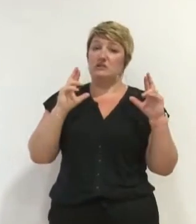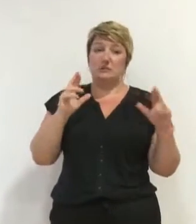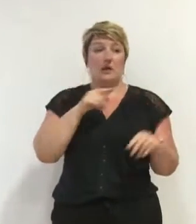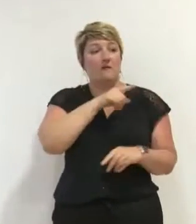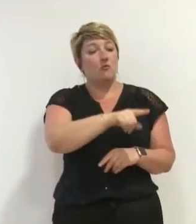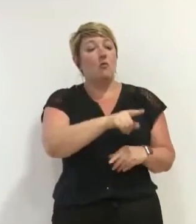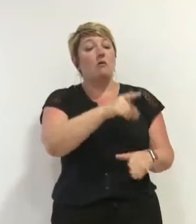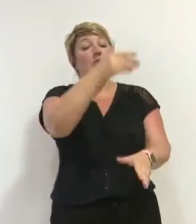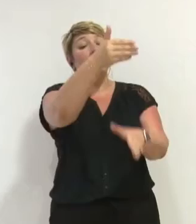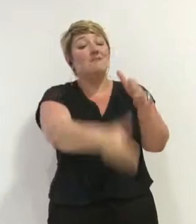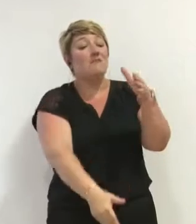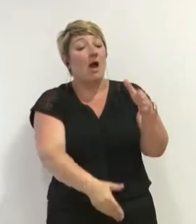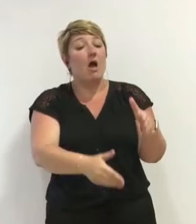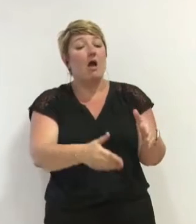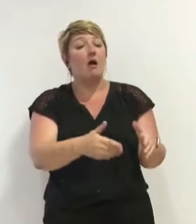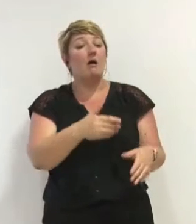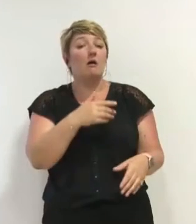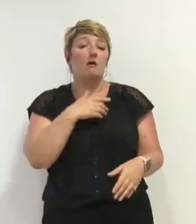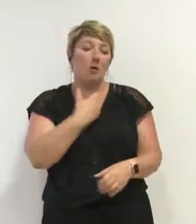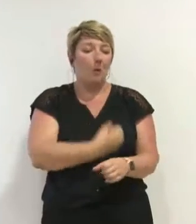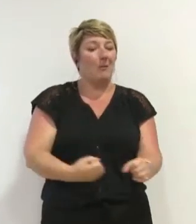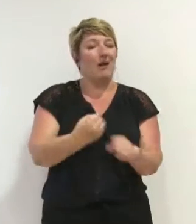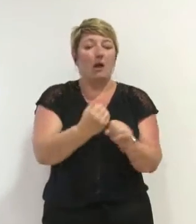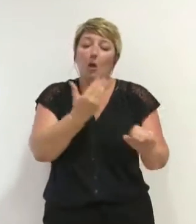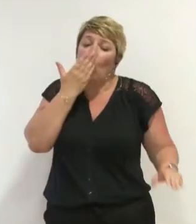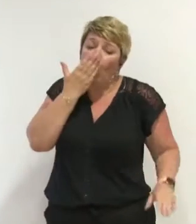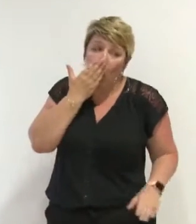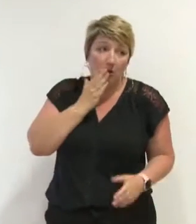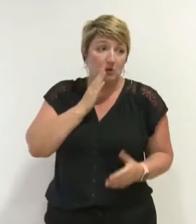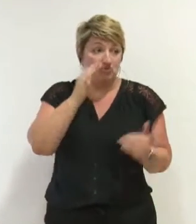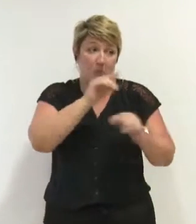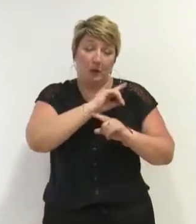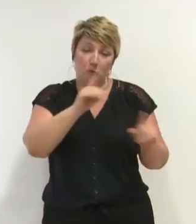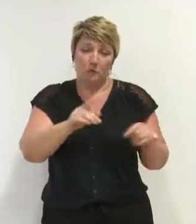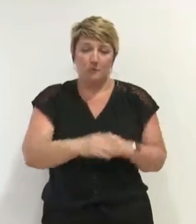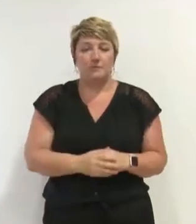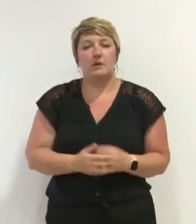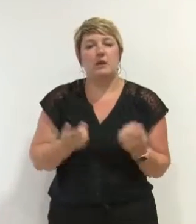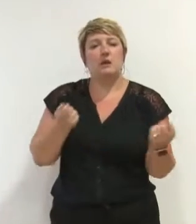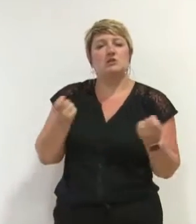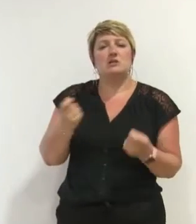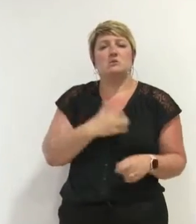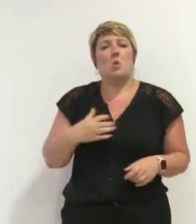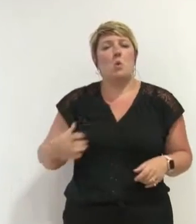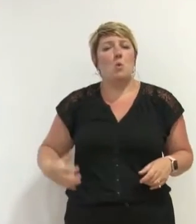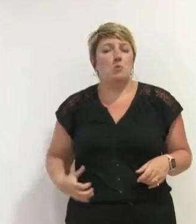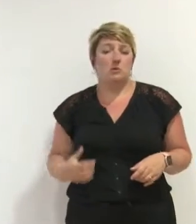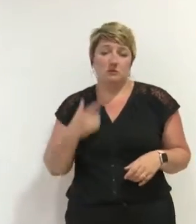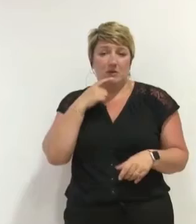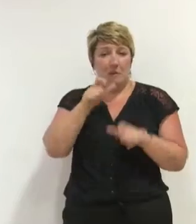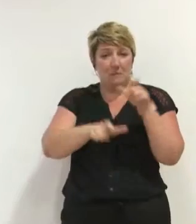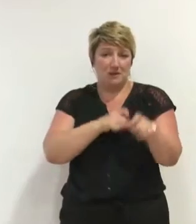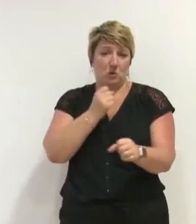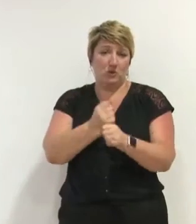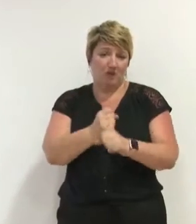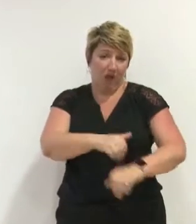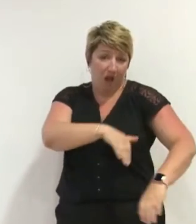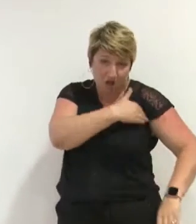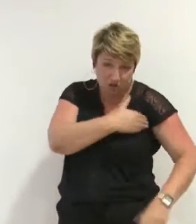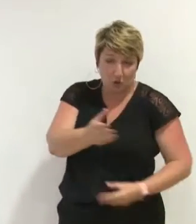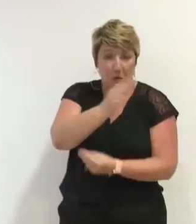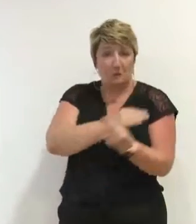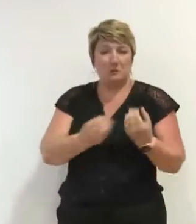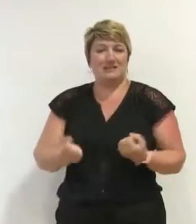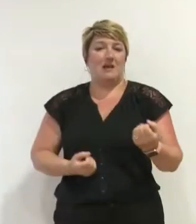fin du mandat pour le mettre en place. Quand on parle de gestion communale, on parle avant tout de personnel et de services publics.